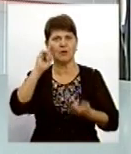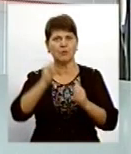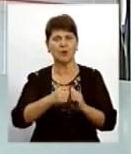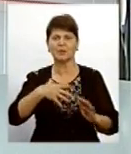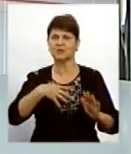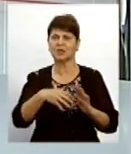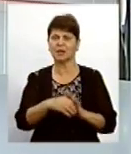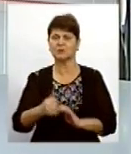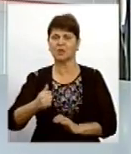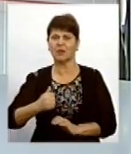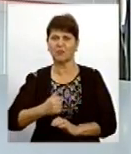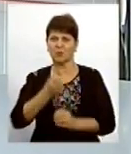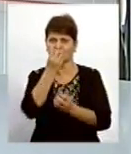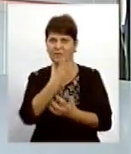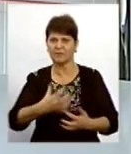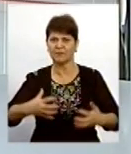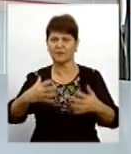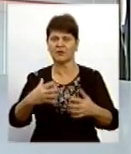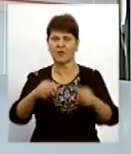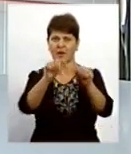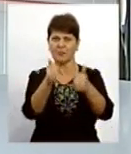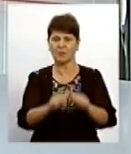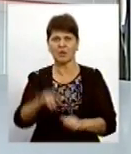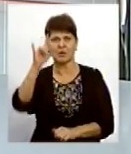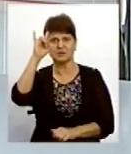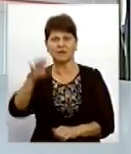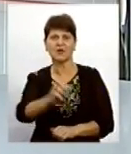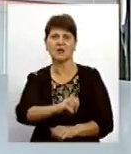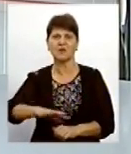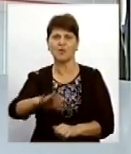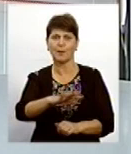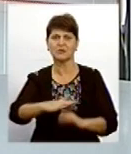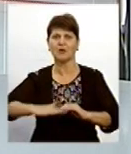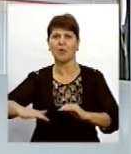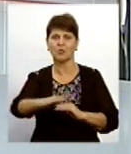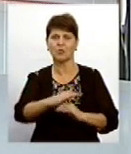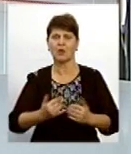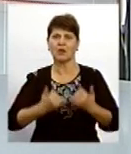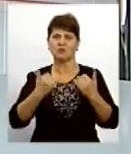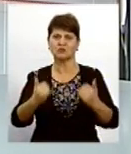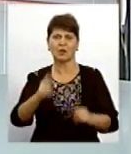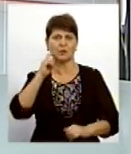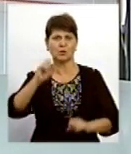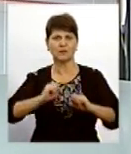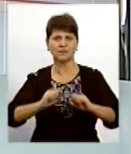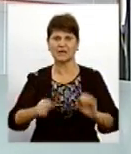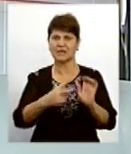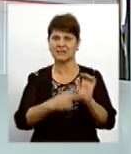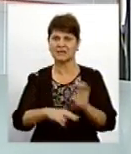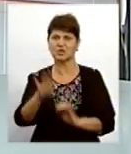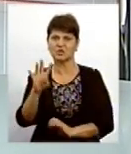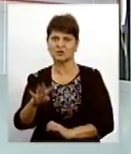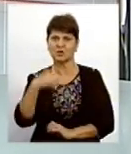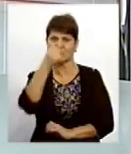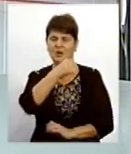воїнів покладанням квітів до меморіалу слави на Європейській площі. Віддати шану українським героям у 74-й